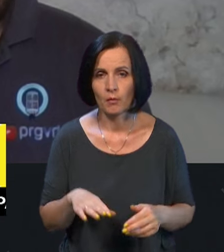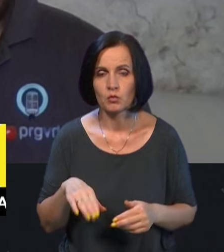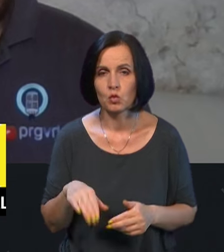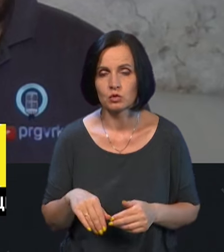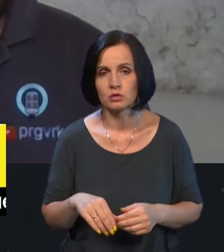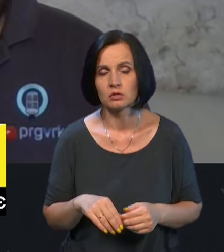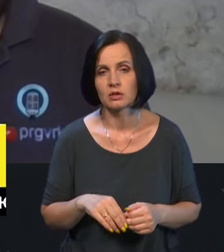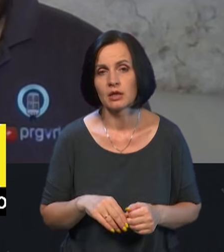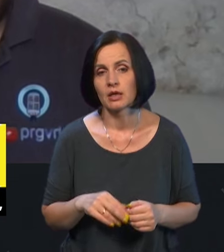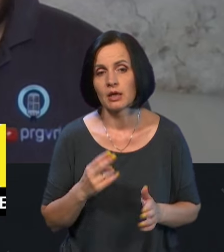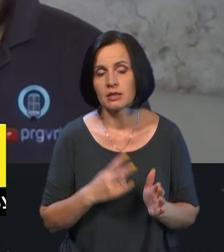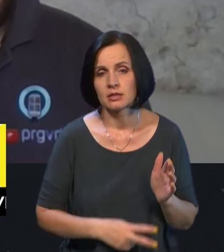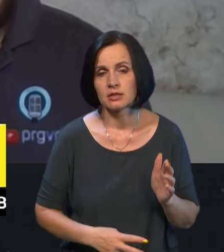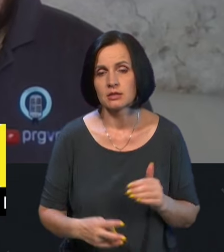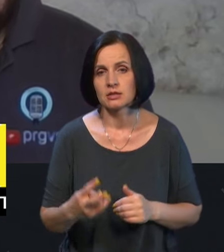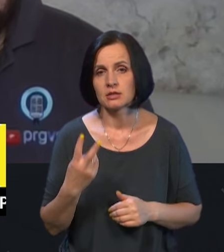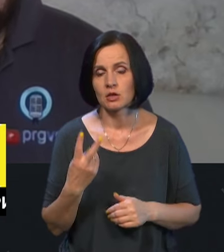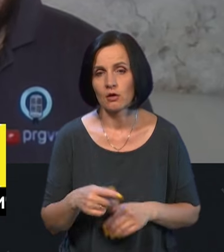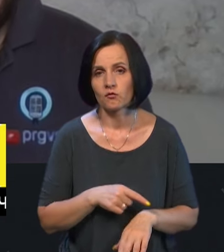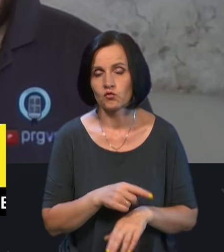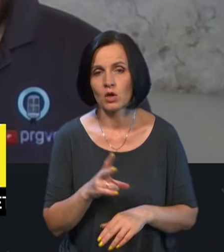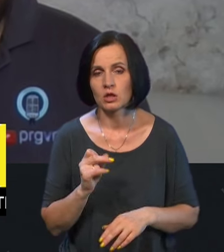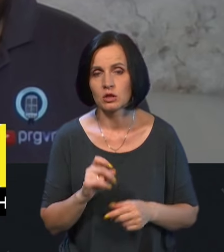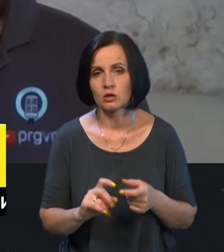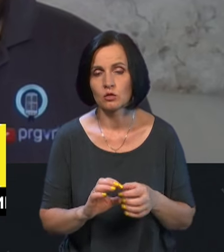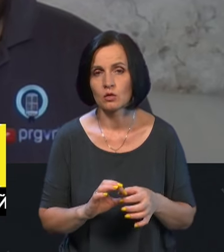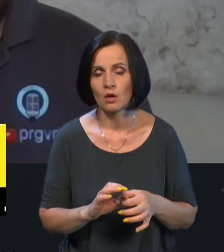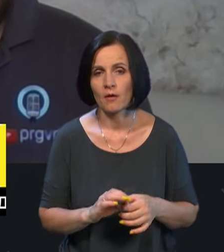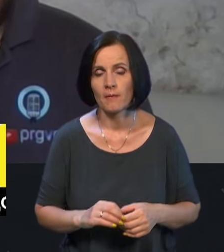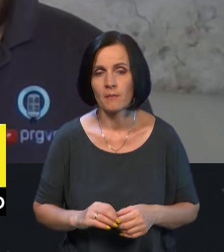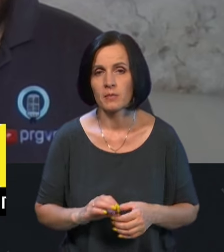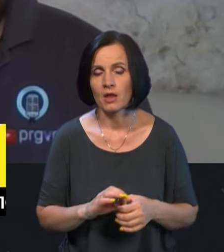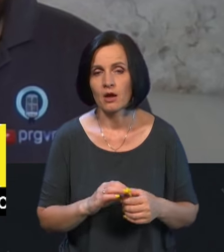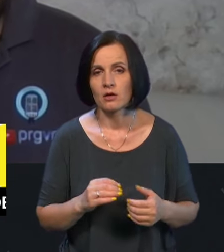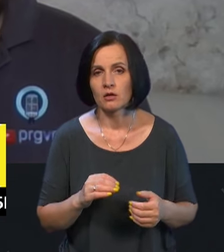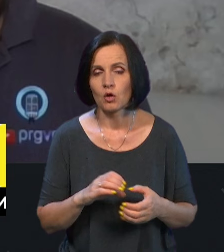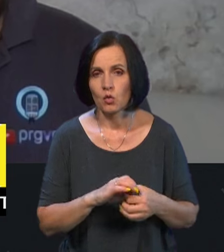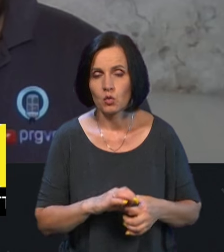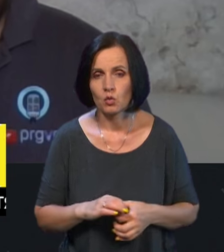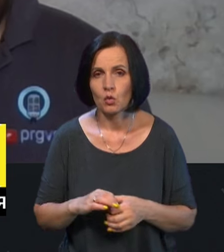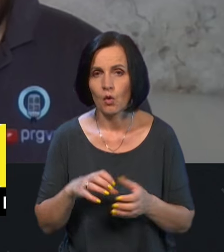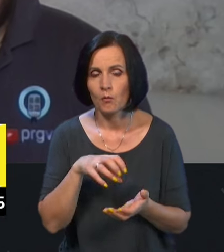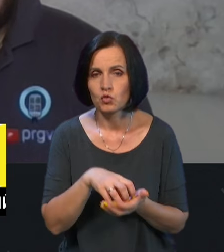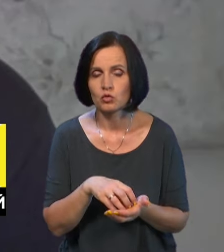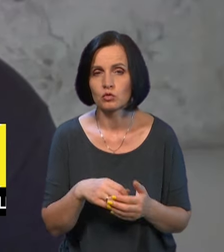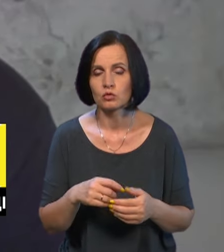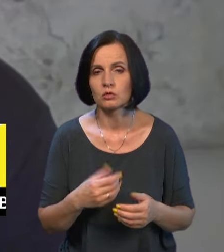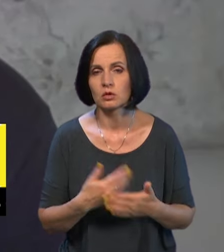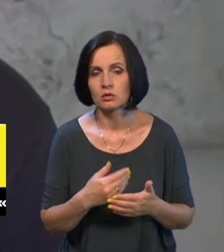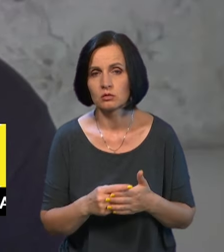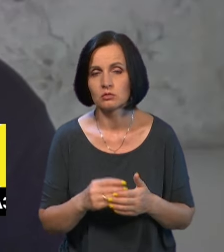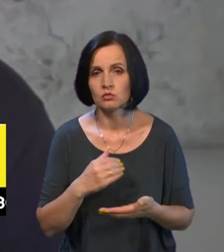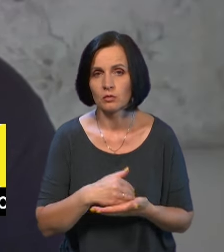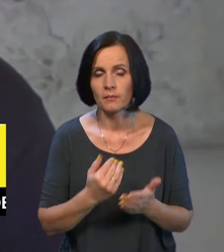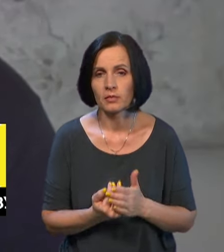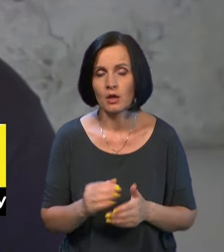72 години на вузлах з активним обладнанням. Також є записи щодо операторів фіксованого зв